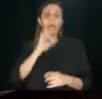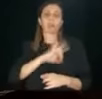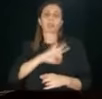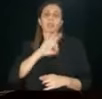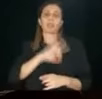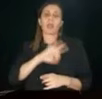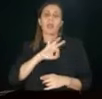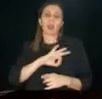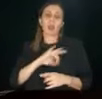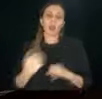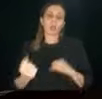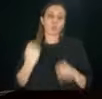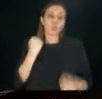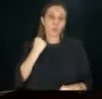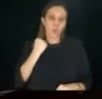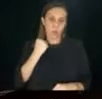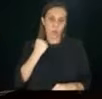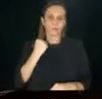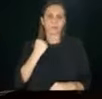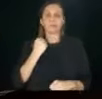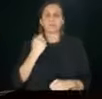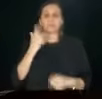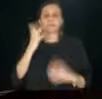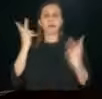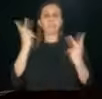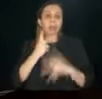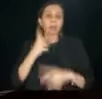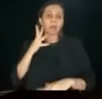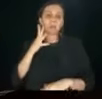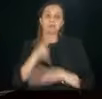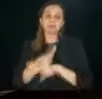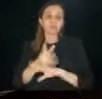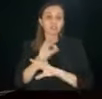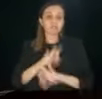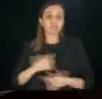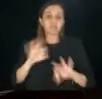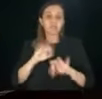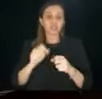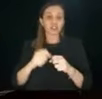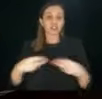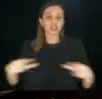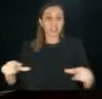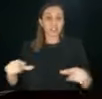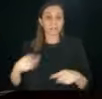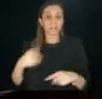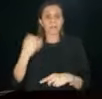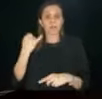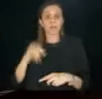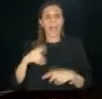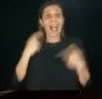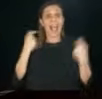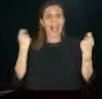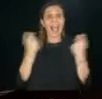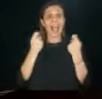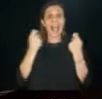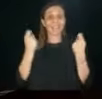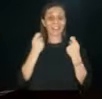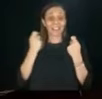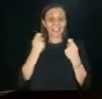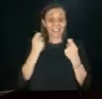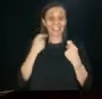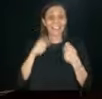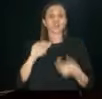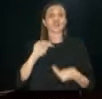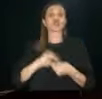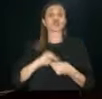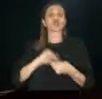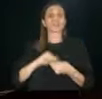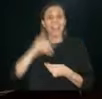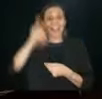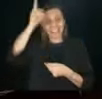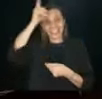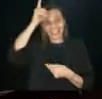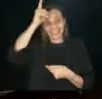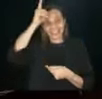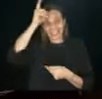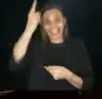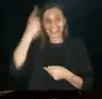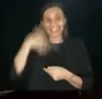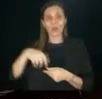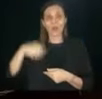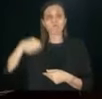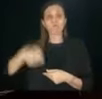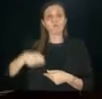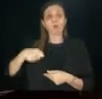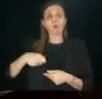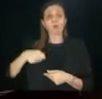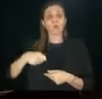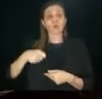i propri interessi che non coincido con la città. Faccio un ultimo ricordo, Eventim, questa grande società multinazionale tedesca quotata